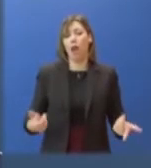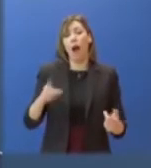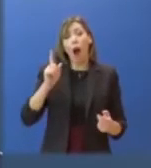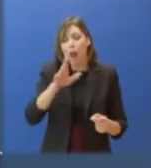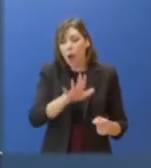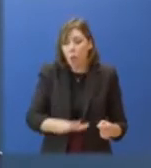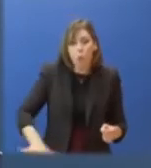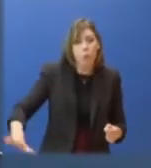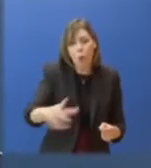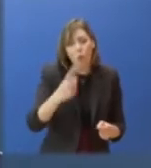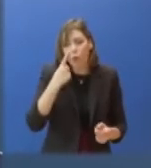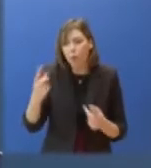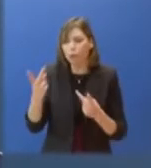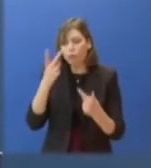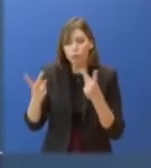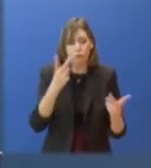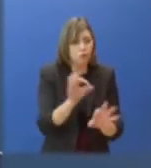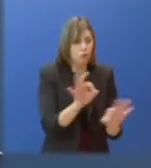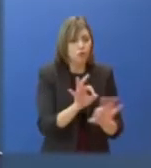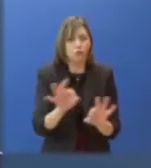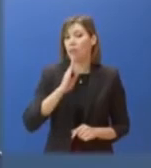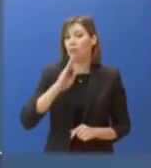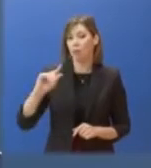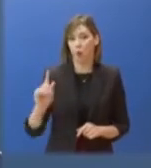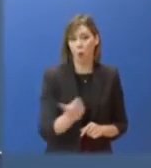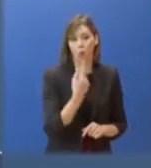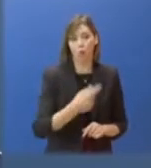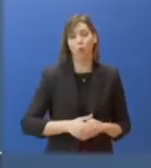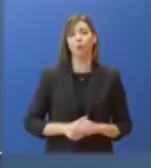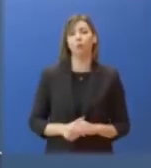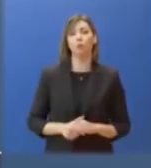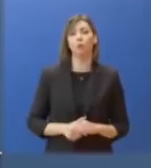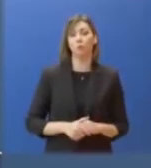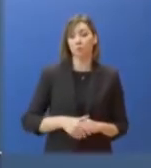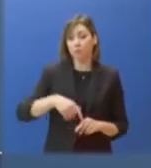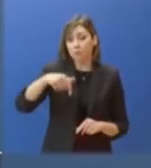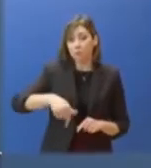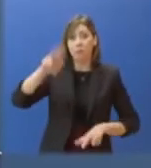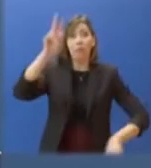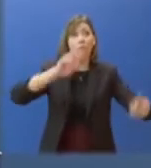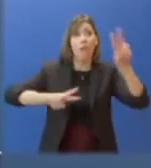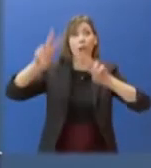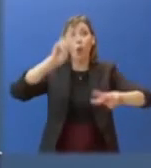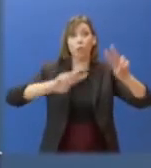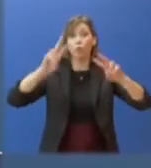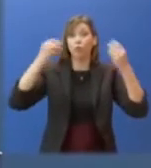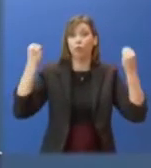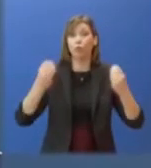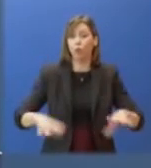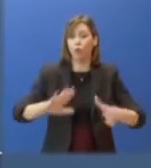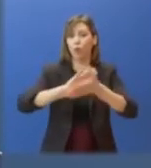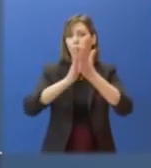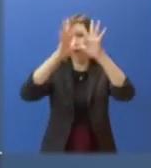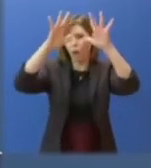ενημέρωση των πολιτικών συντακτών το πρωί της Δευτέρας. Η κακοκαιρία που πλήττει τη χώρα βρίσκεται σε εξέλιξη. Τα καιρικά φαινόμενα στην